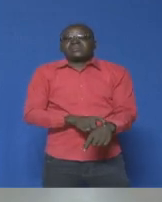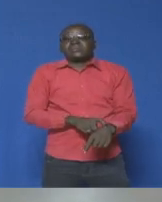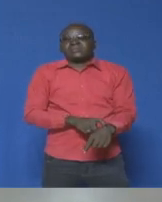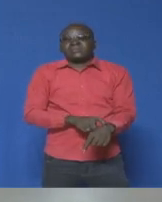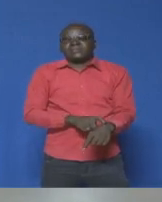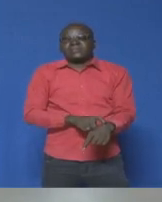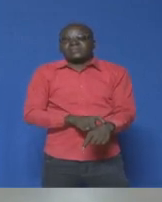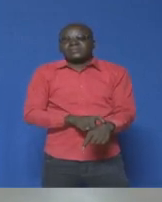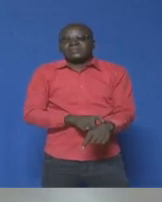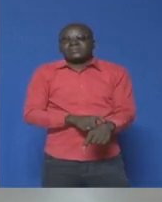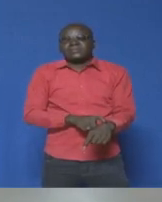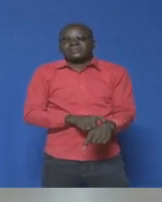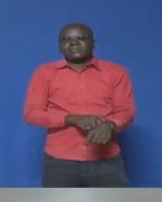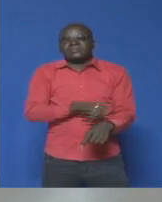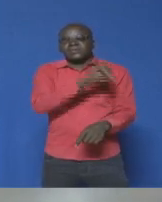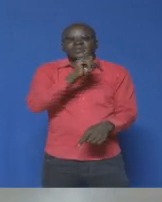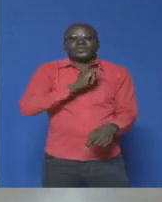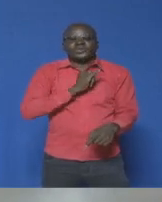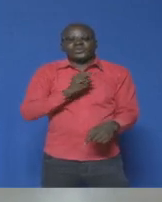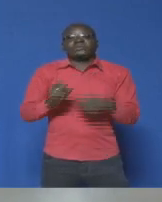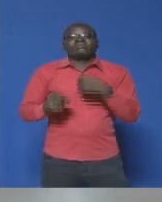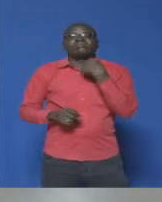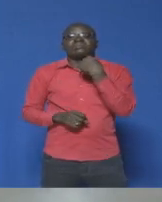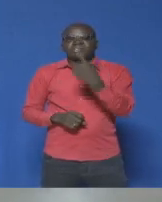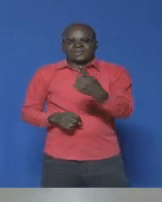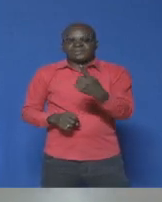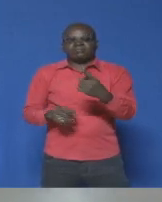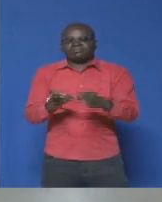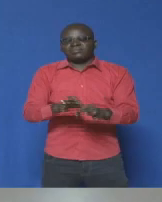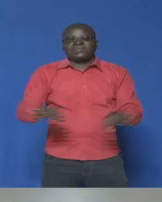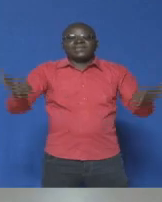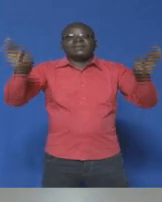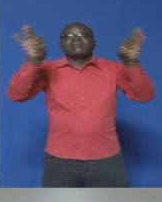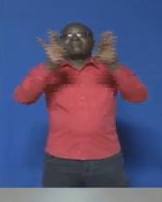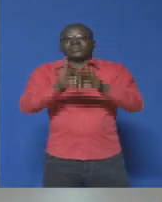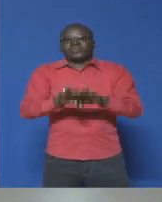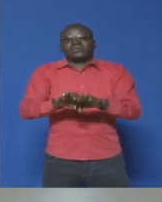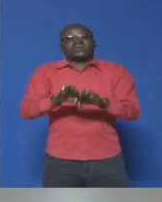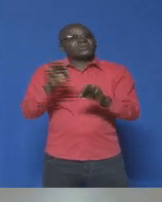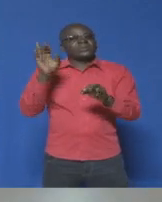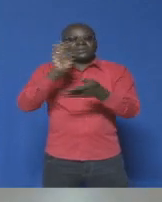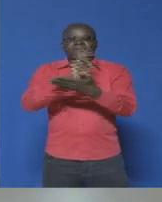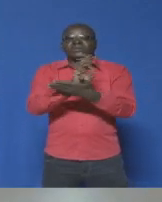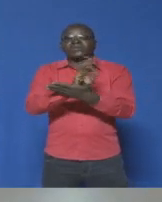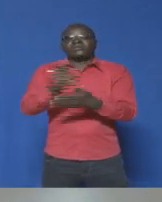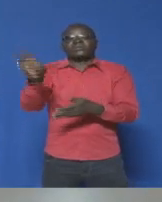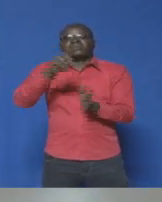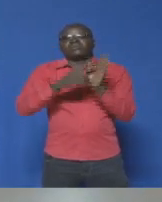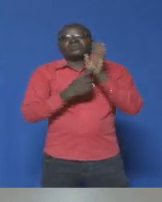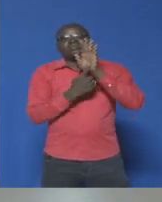Je voudrais insister sur l'importance de ces images que nous vous avons montrées.